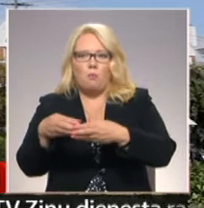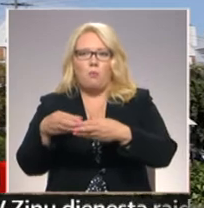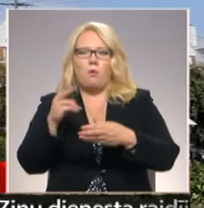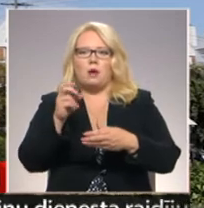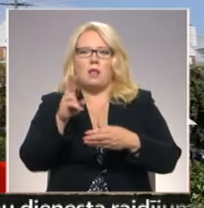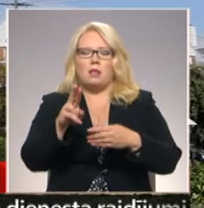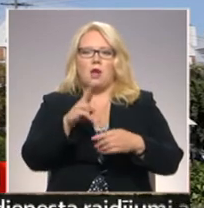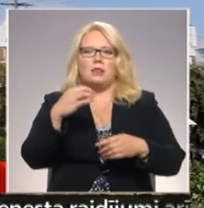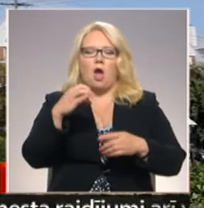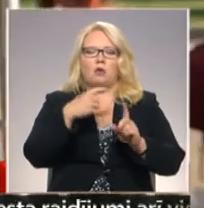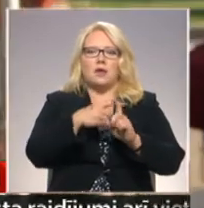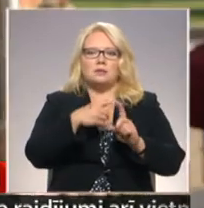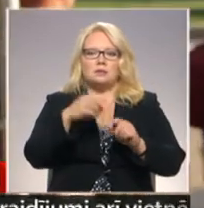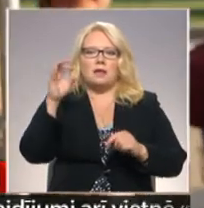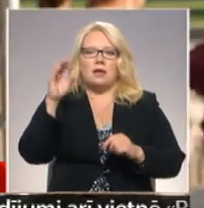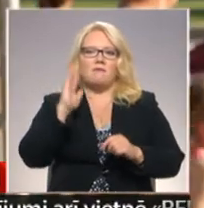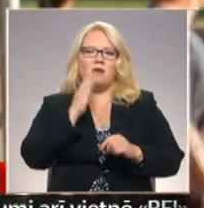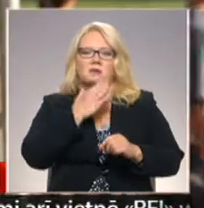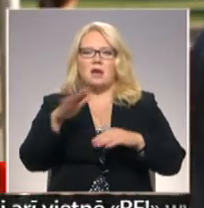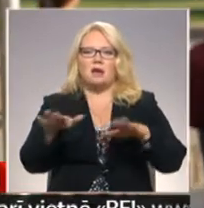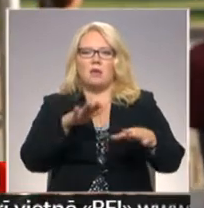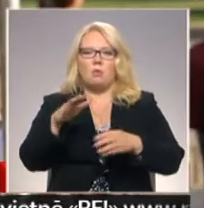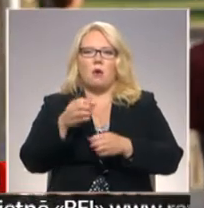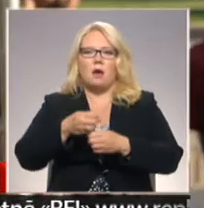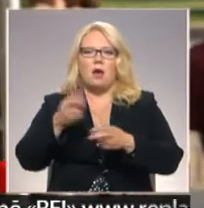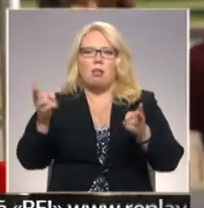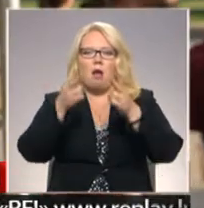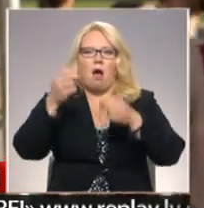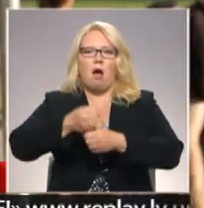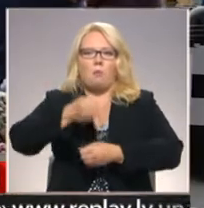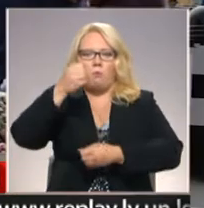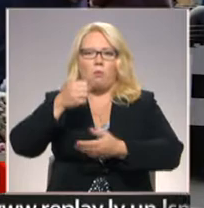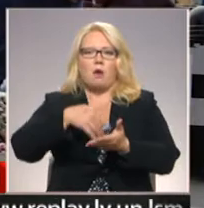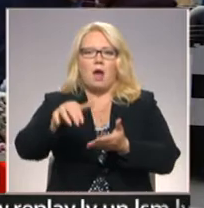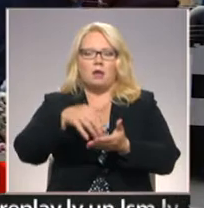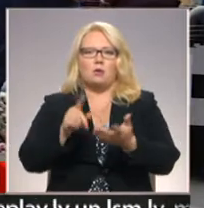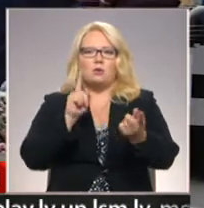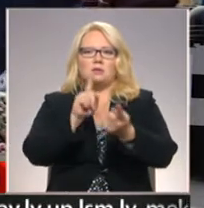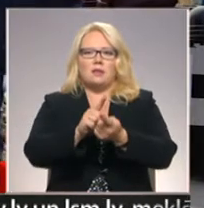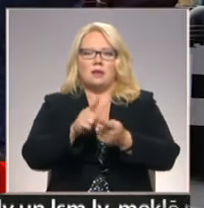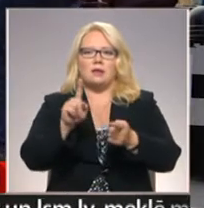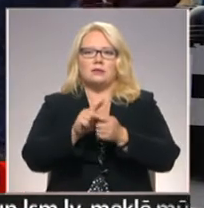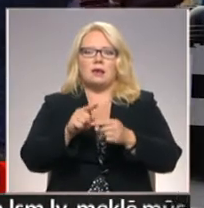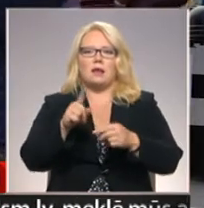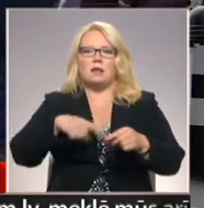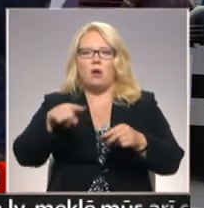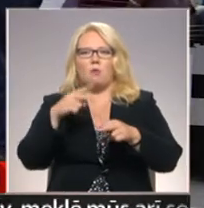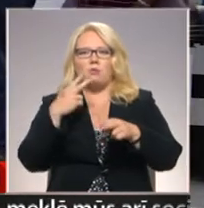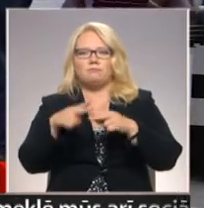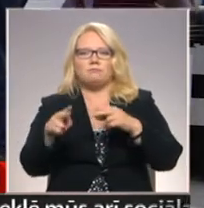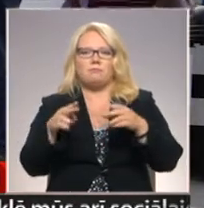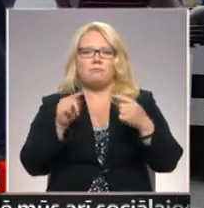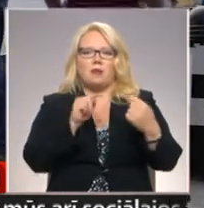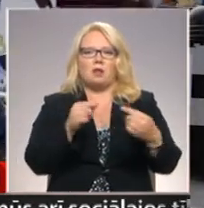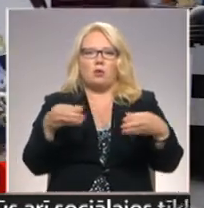atzaru un neonacisti vasarā šeit rīkoja lāpu gājienus un jau turēs sastapās ar daudzskaitlīgām rasisma pretinieku grupām.